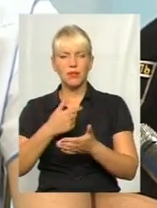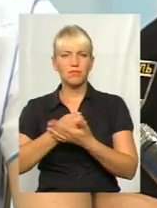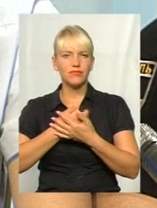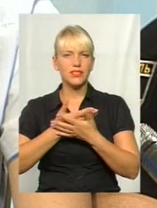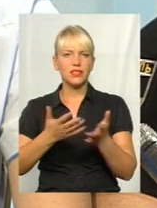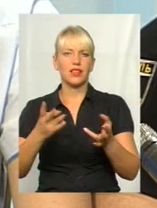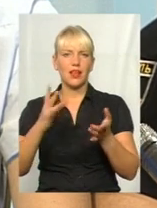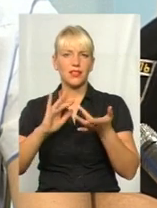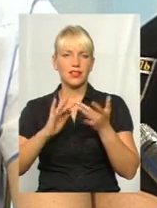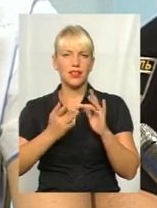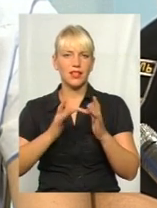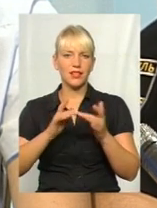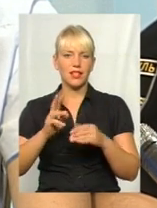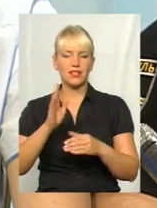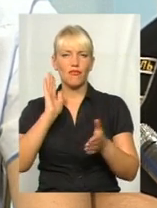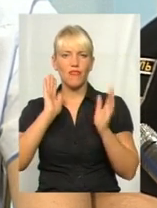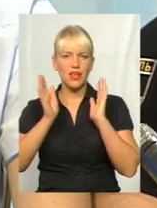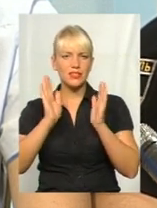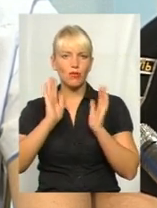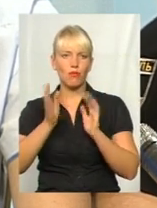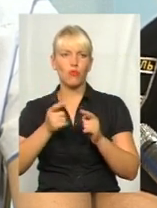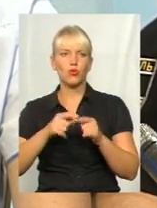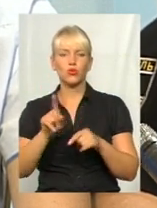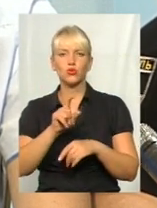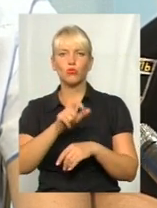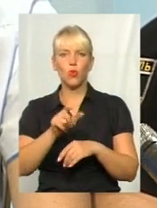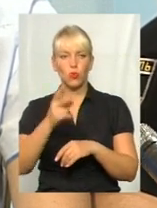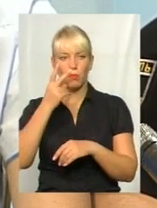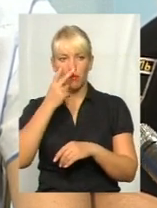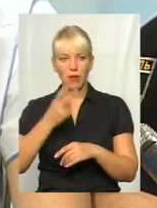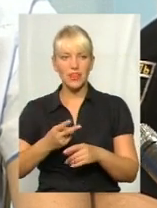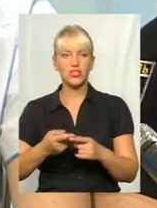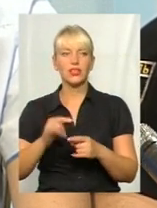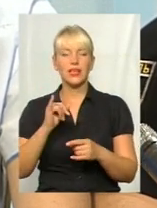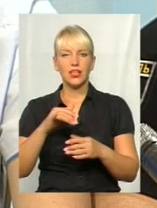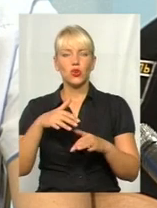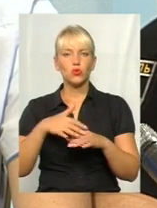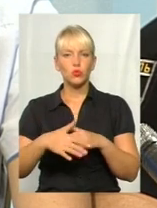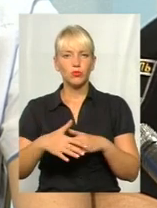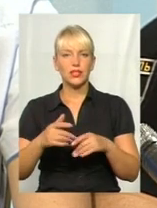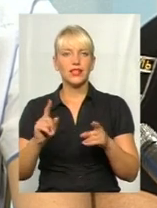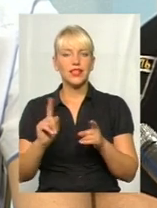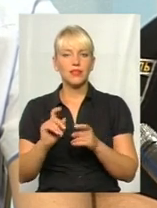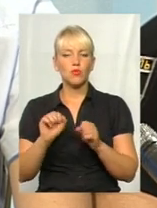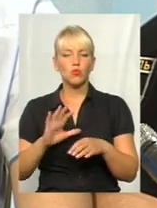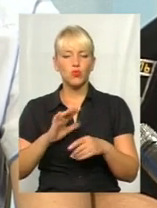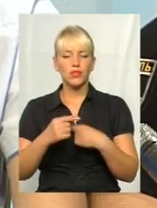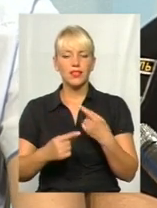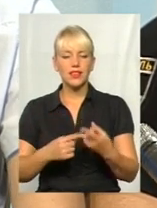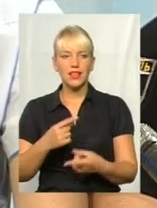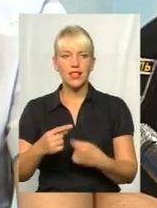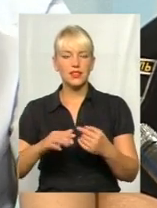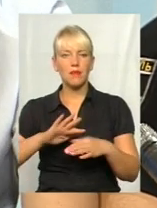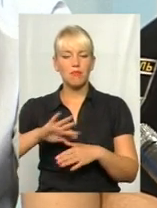-сторінці, в мережі Фейсбук, для того, щоб громадяни бачили і розуміли наслідки, які настають після того, як вони